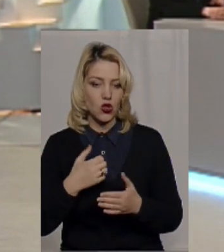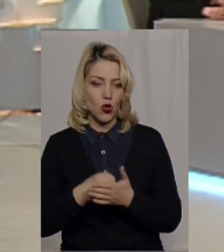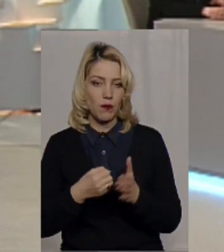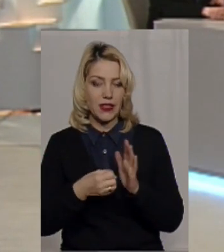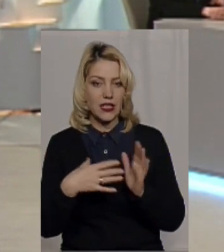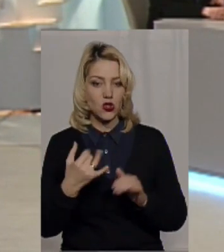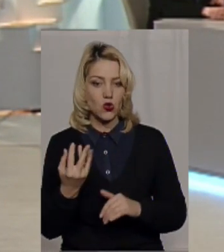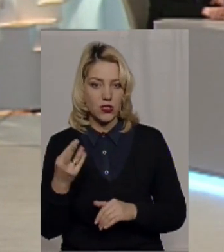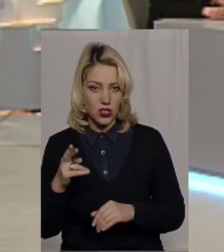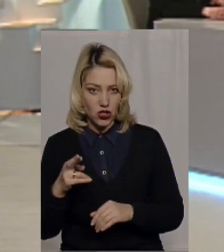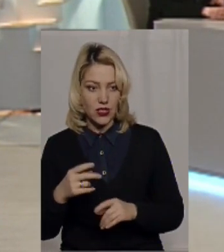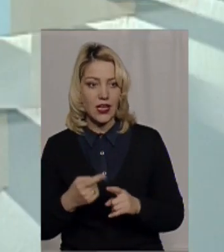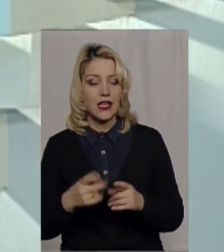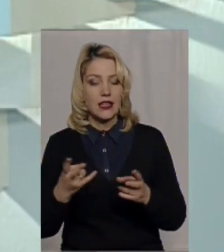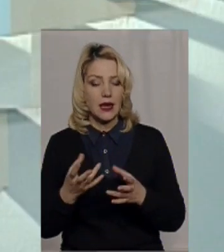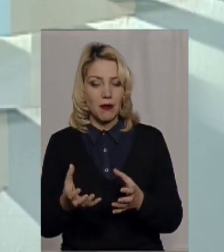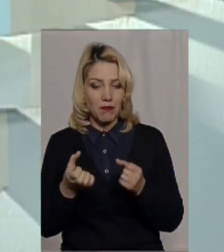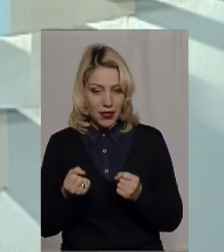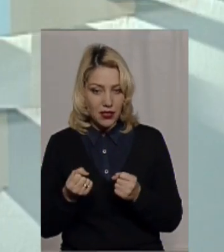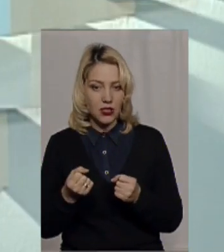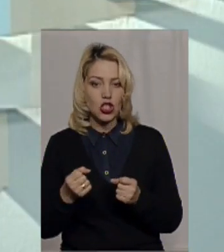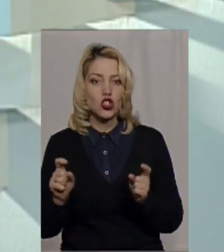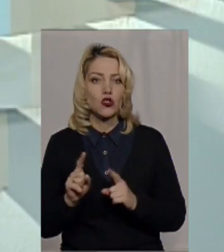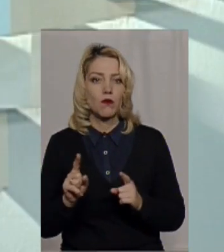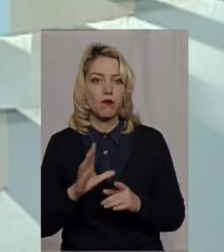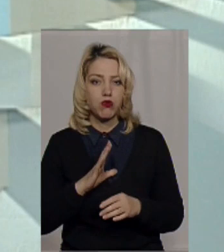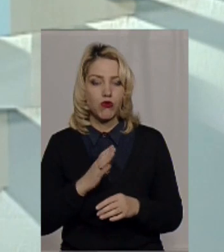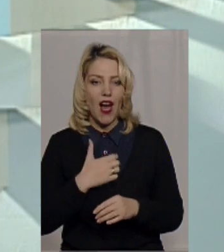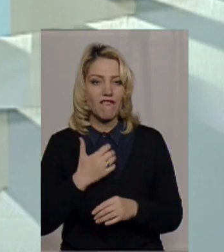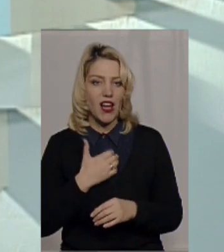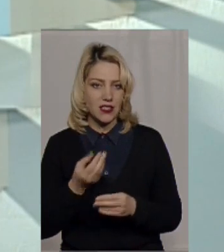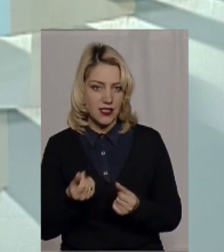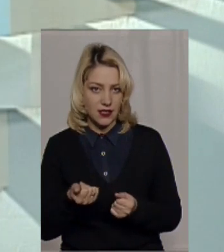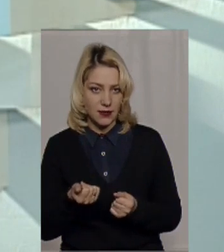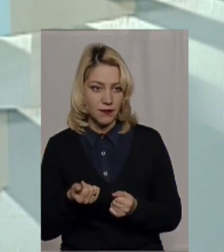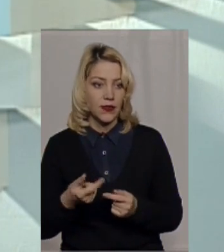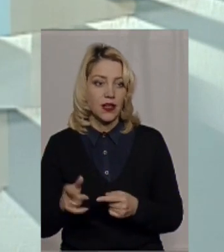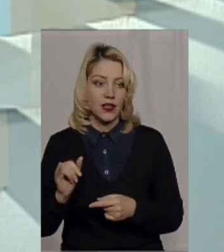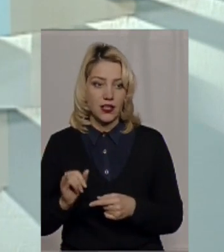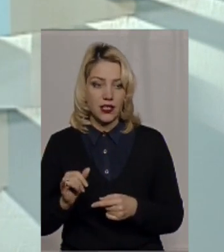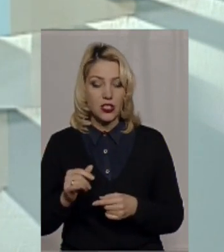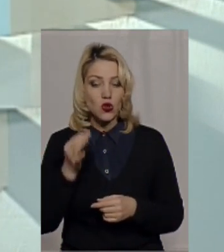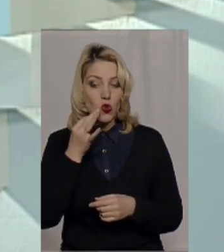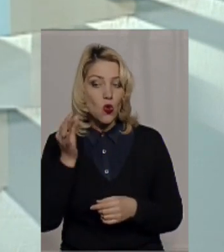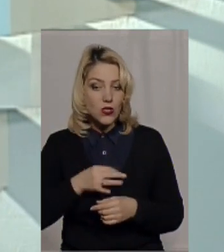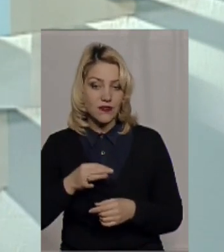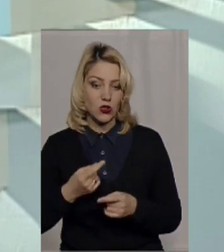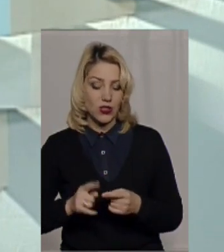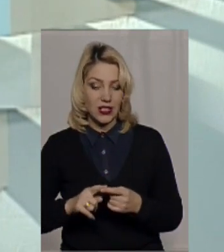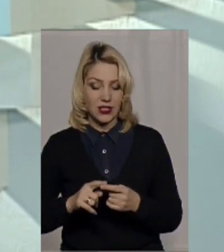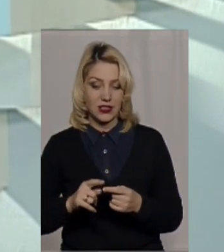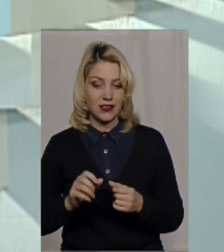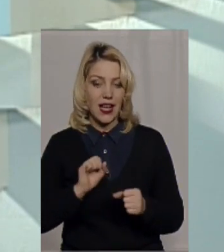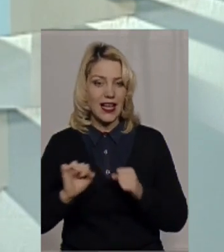виникає проблема з виплатою аванса. Тобто, його треба прийняти хоча б технічно. З досвіду минулих років керівники